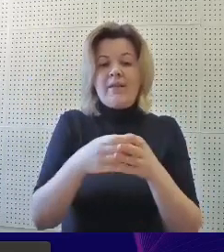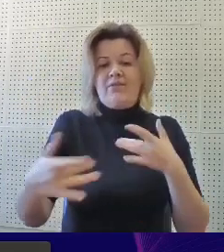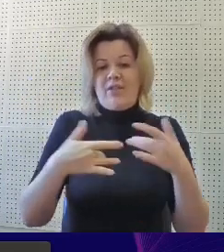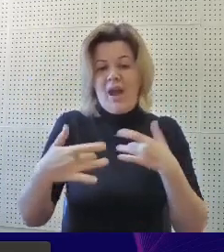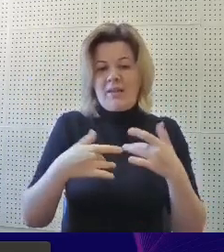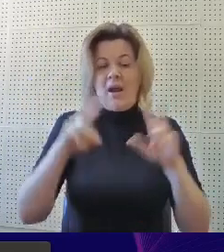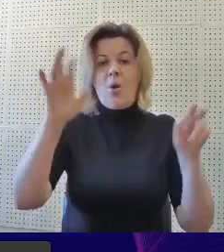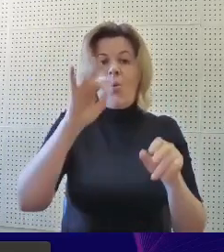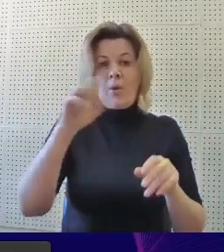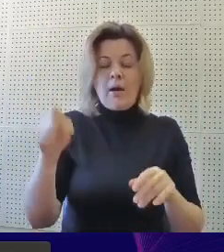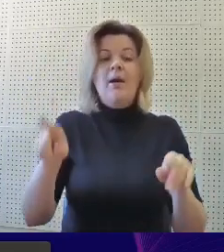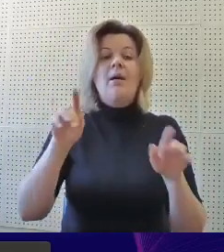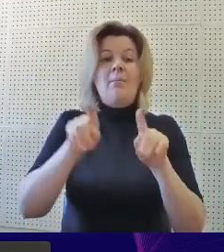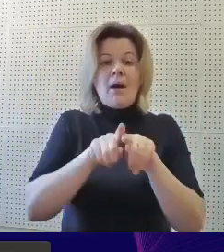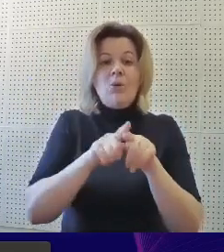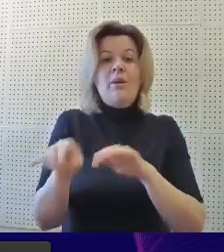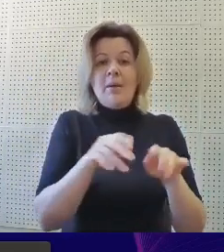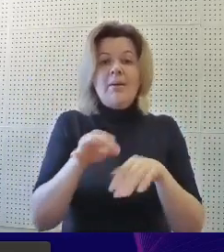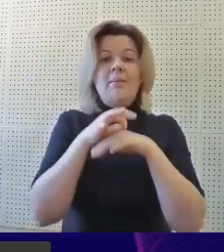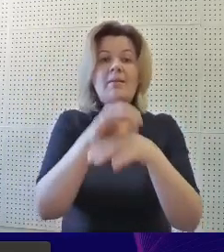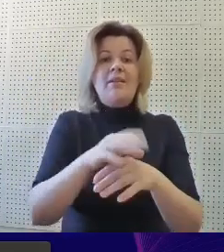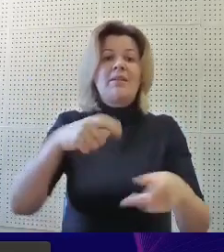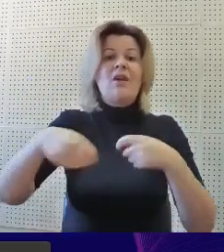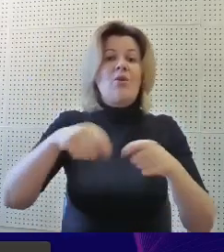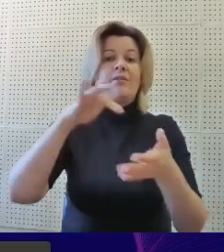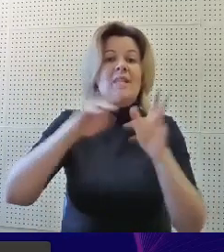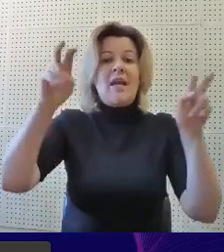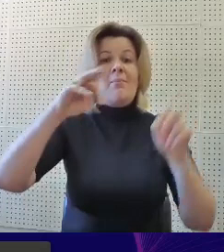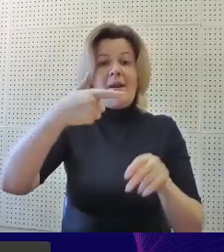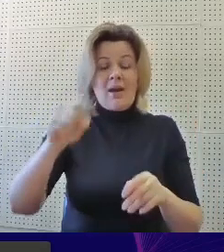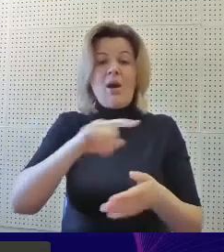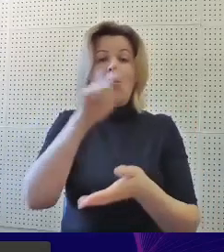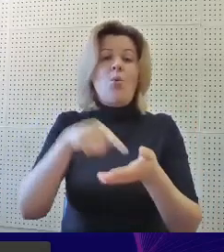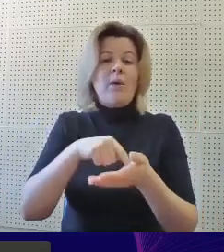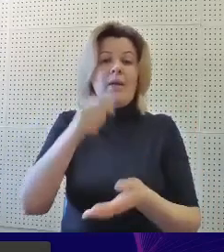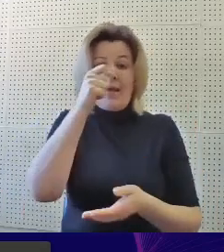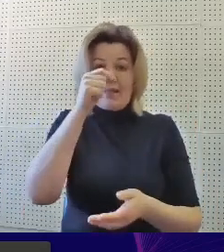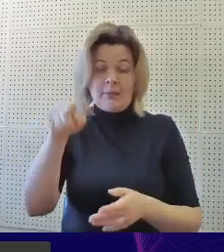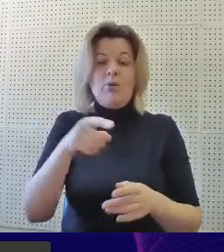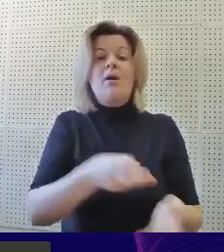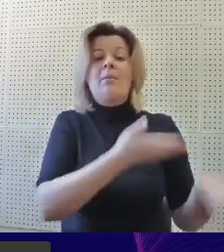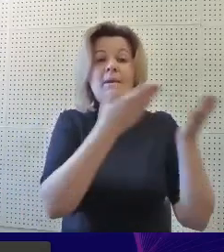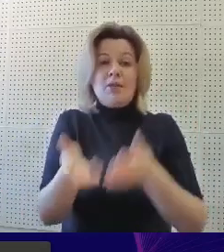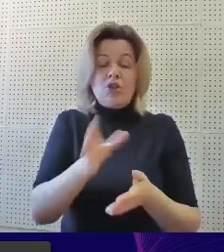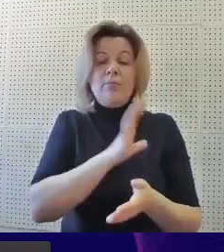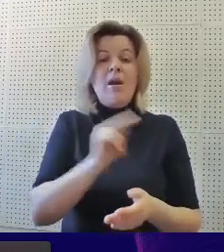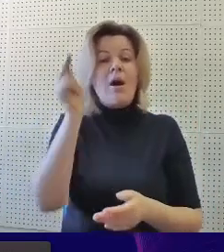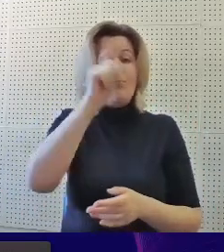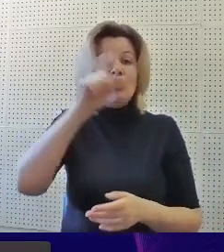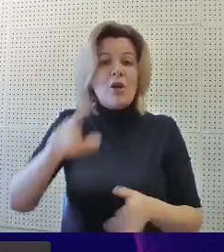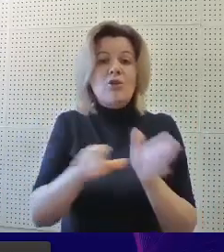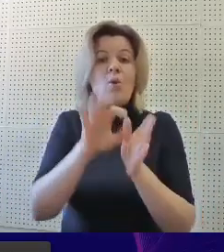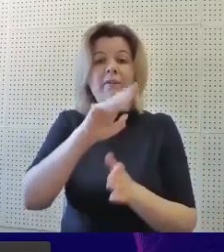мероприятия прошли в торговом центре «Мега» в городе Екатеринбурге, на которые были приглашены обучающиеся с